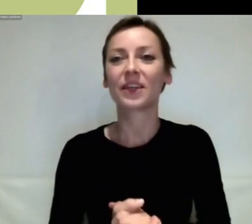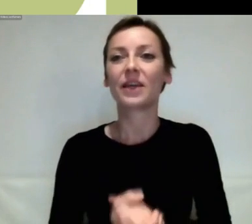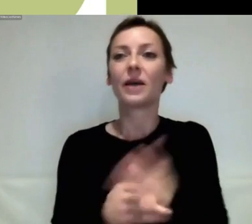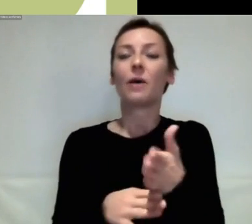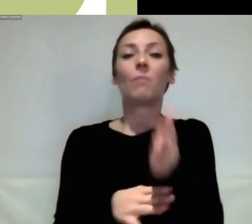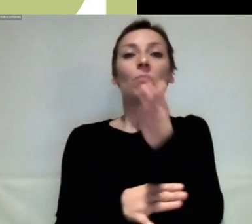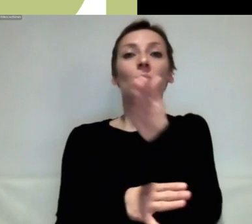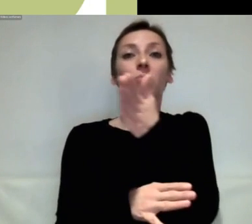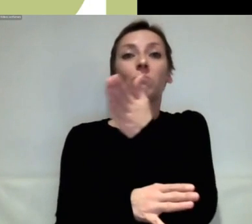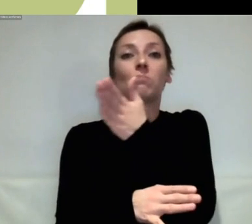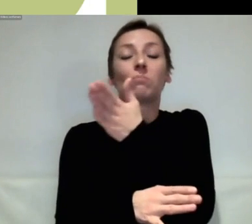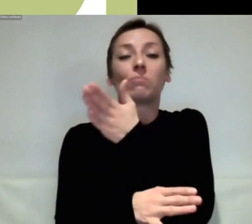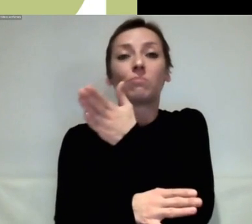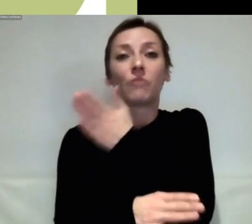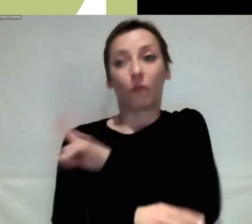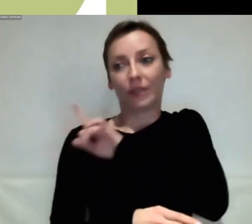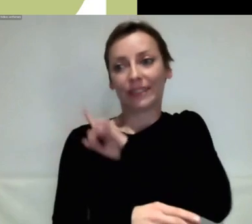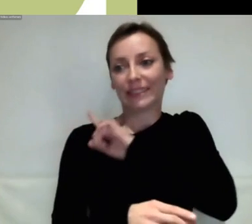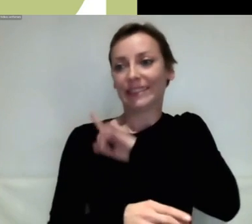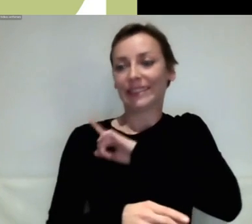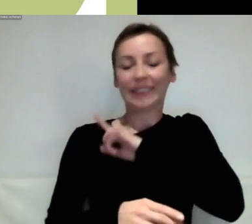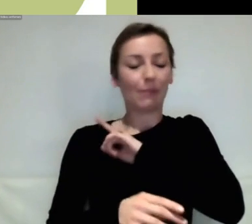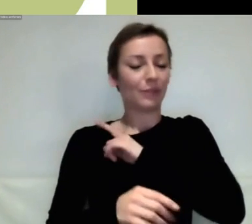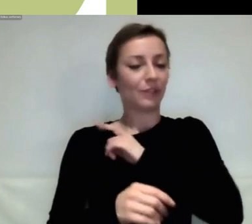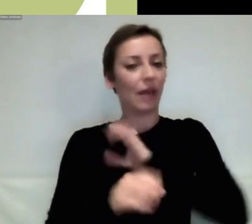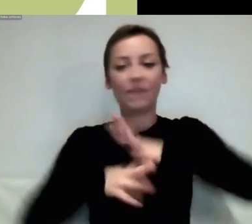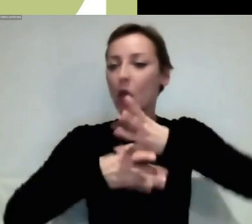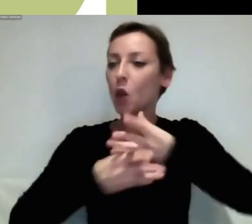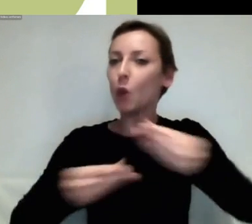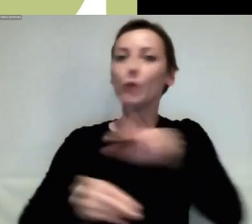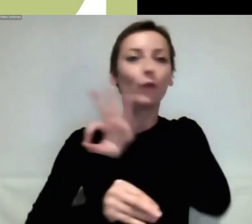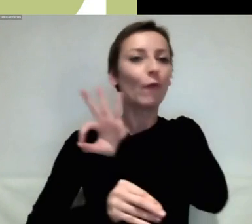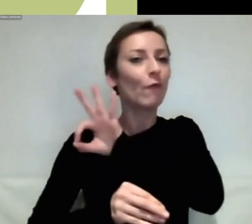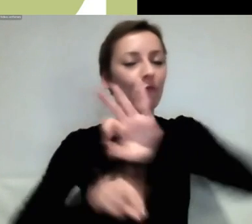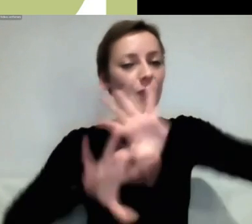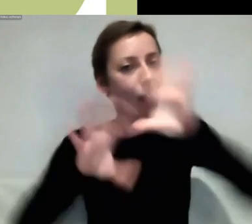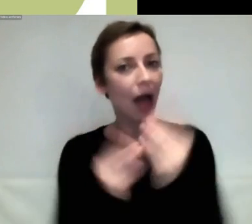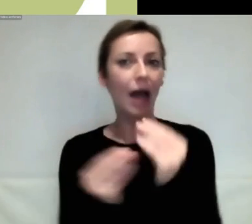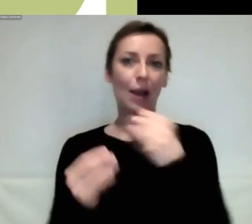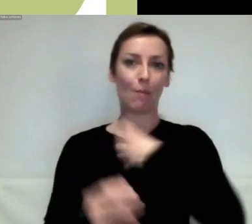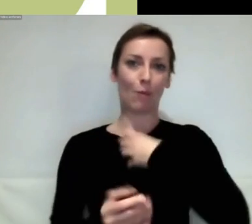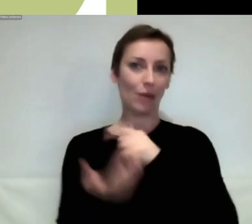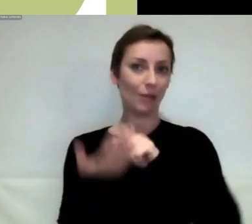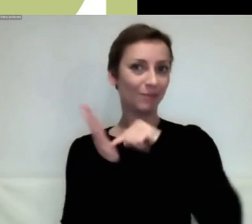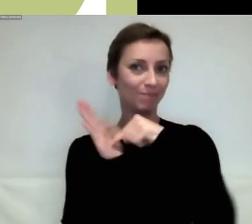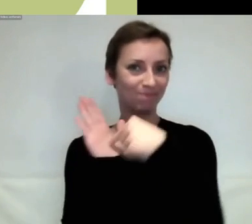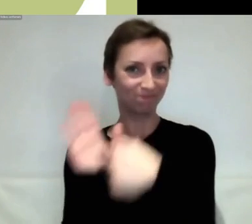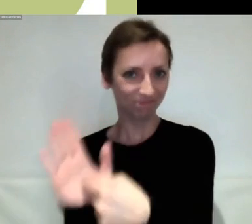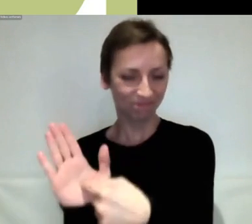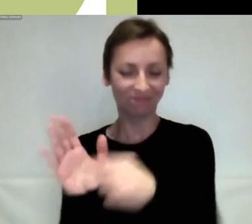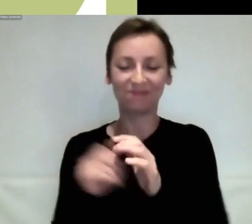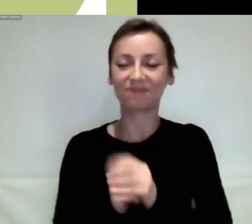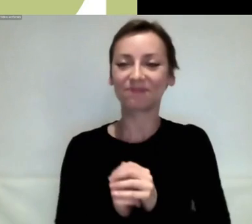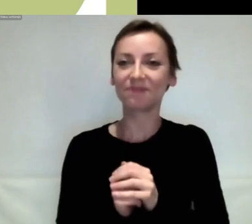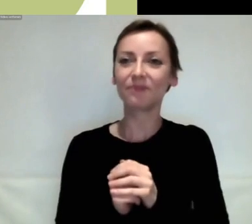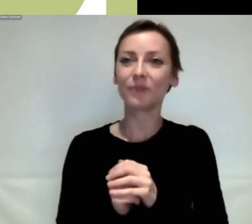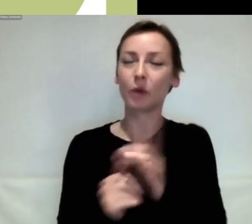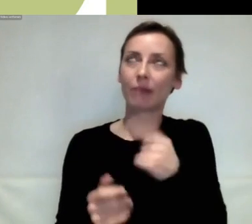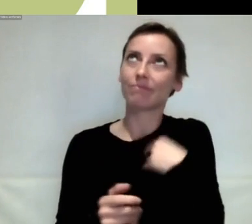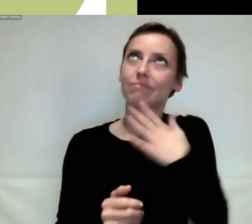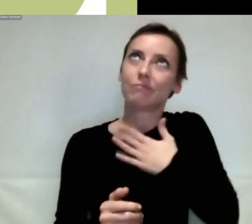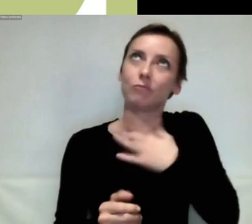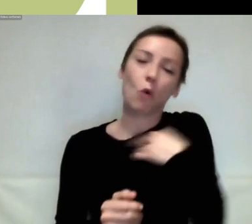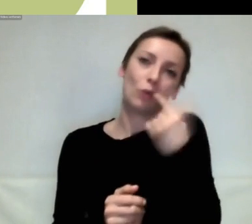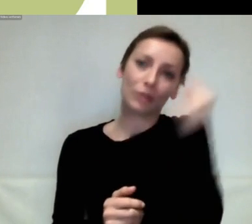ich euch jetzt die Lösungen all unserer Probleme präsentiere oder zumindest das, was aus unserer Überzeugung einen erheblichen